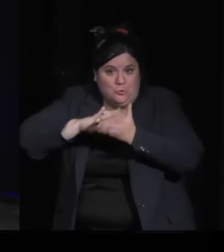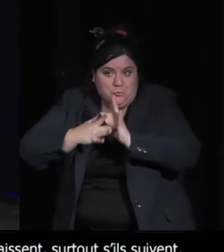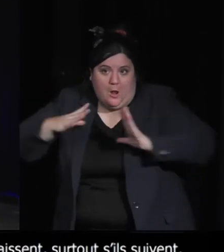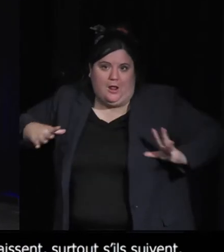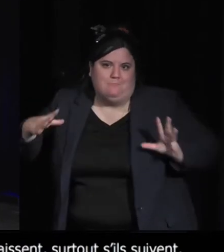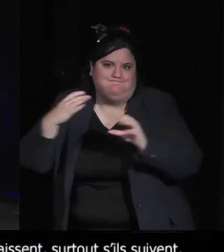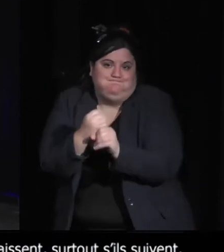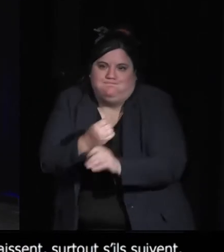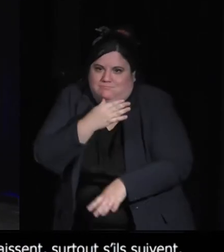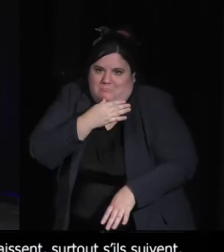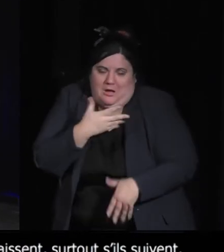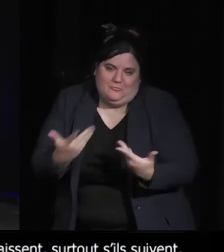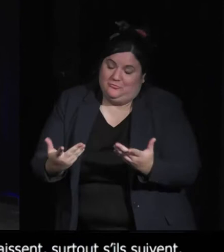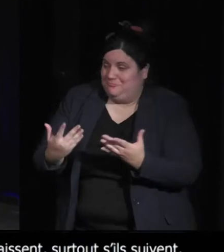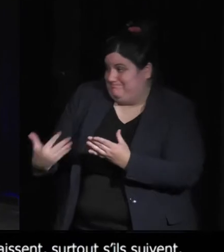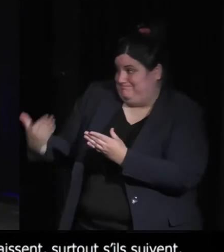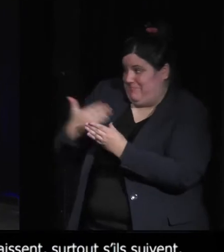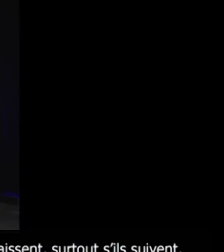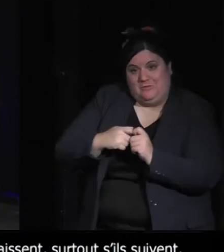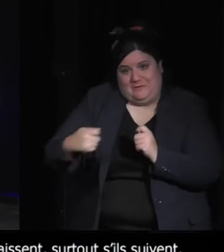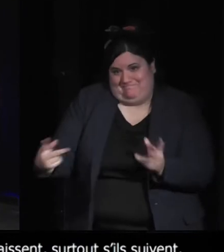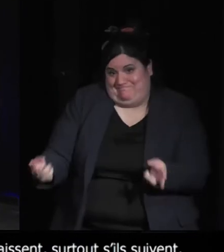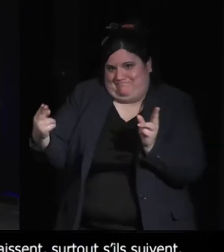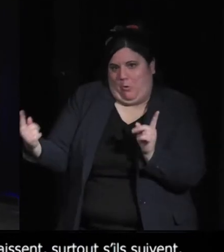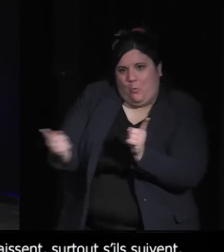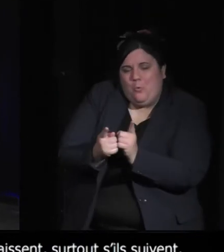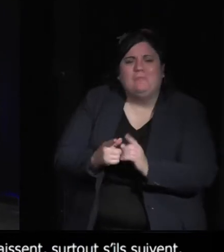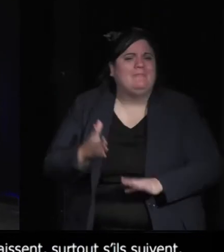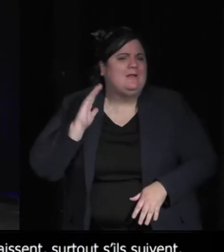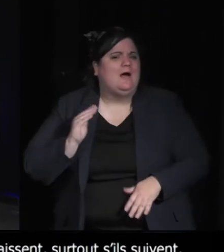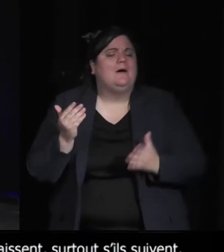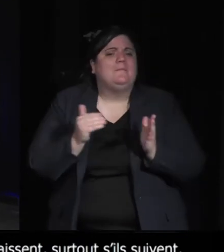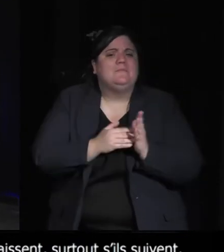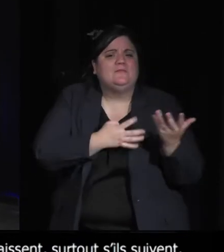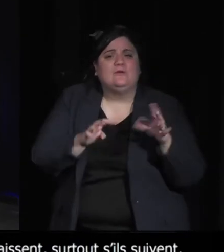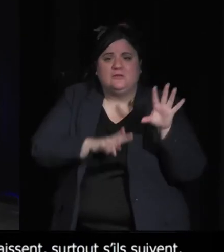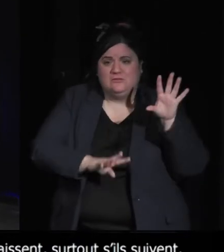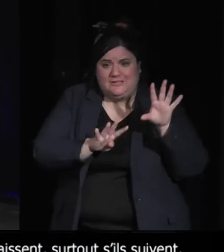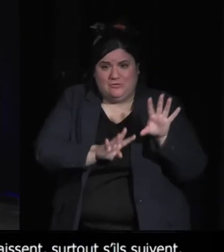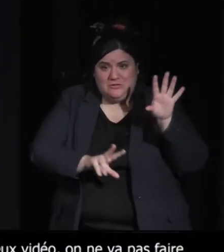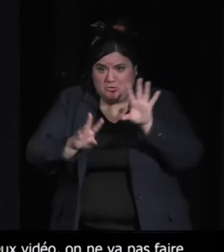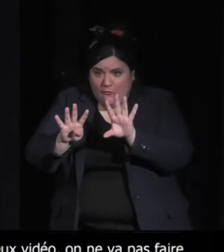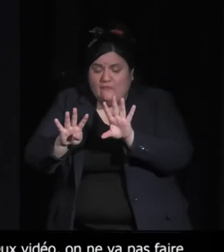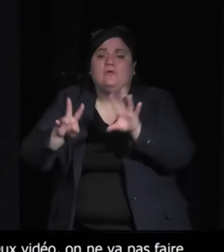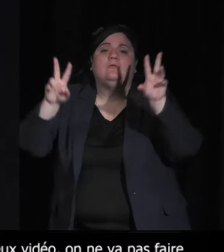interventions sont quand même assez courtes. Donc j'ai quand même rappelé quelques dates. En 1989, c'est Les Voyageurs du Temps. En 1991,